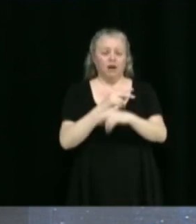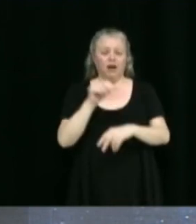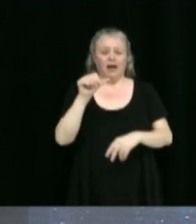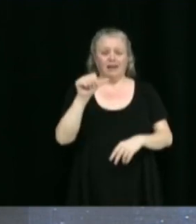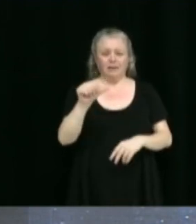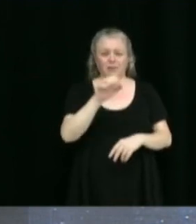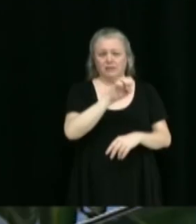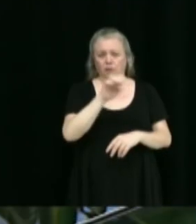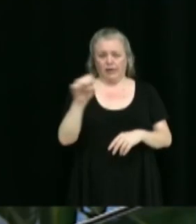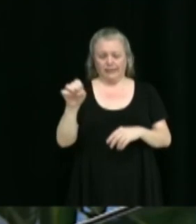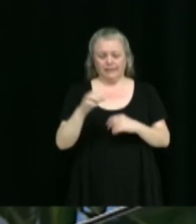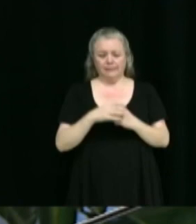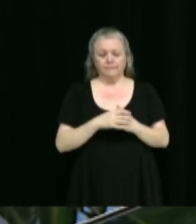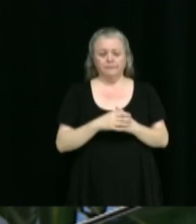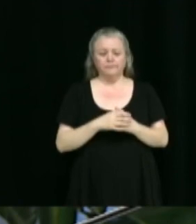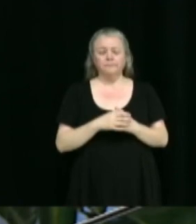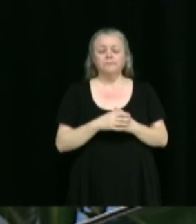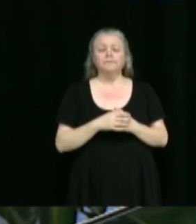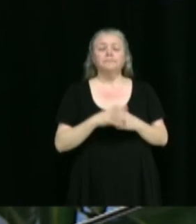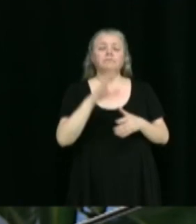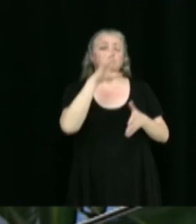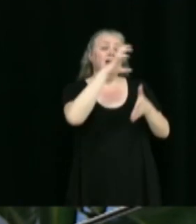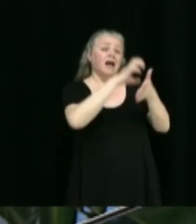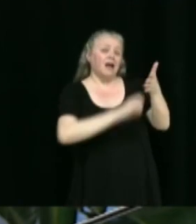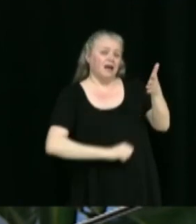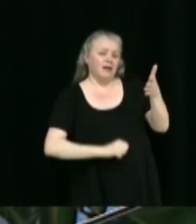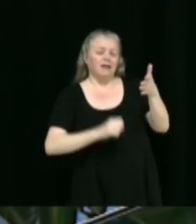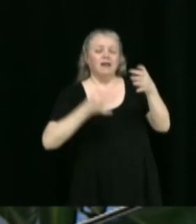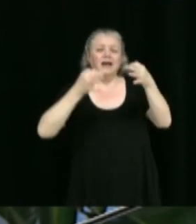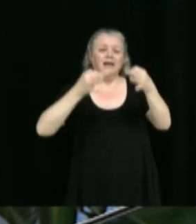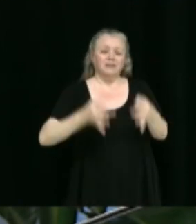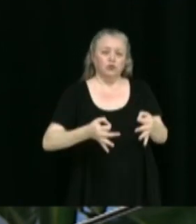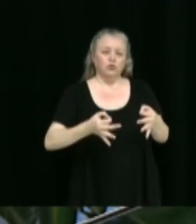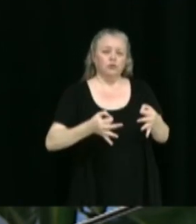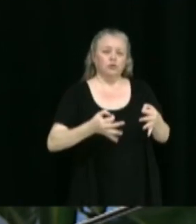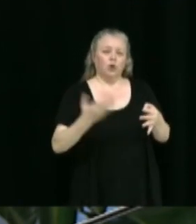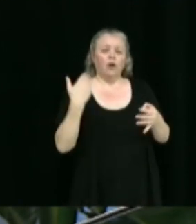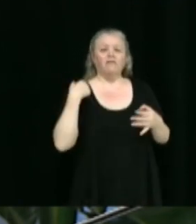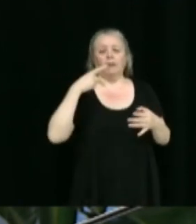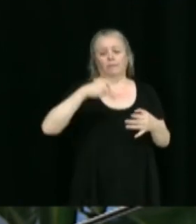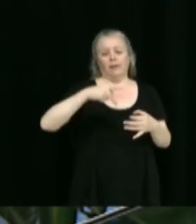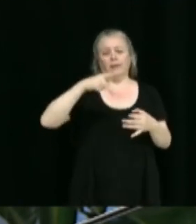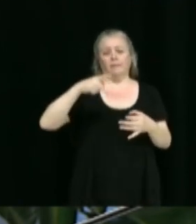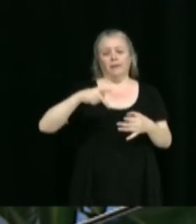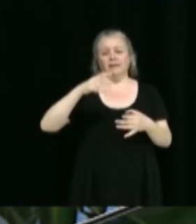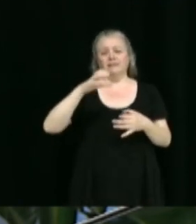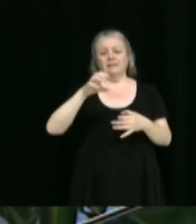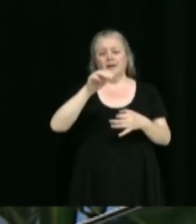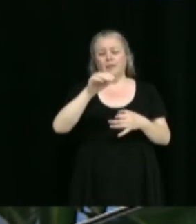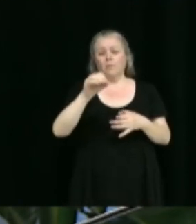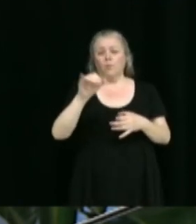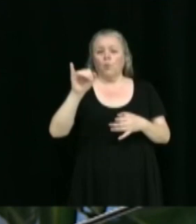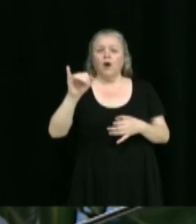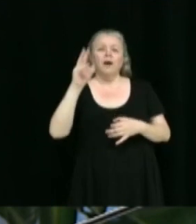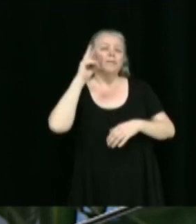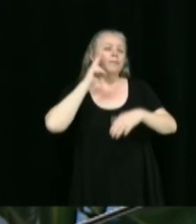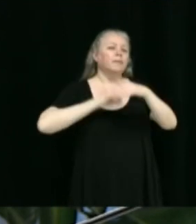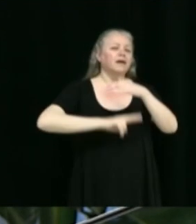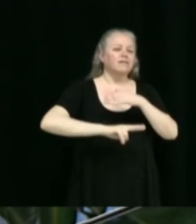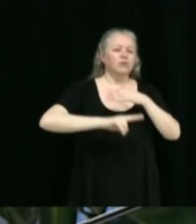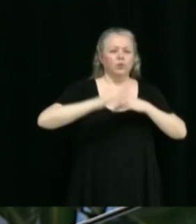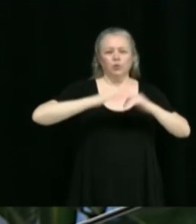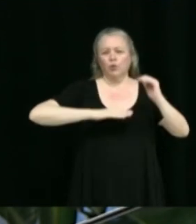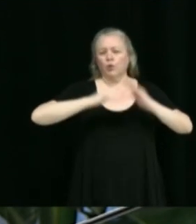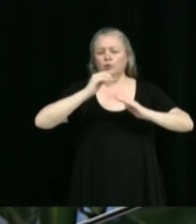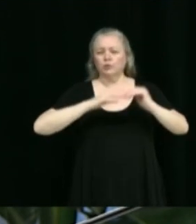-Est. Donc, il s'agit de l'abrogation d'une résolution d'un PPC-Moi. Ce projet visait la construction d'un bâtiment mixte